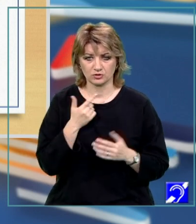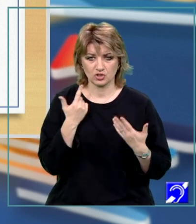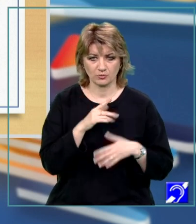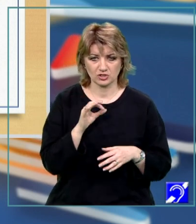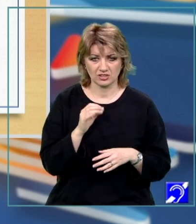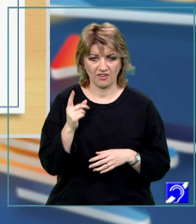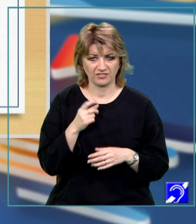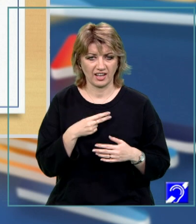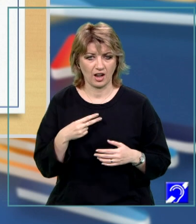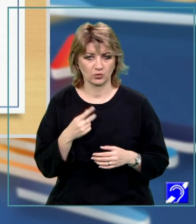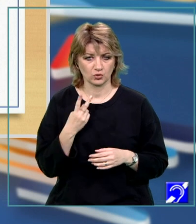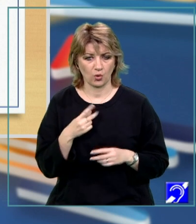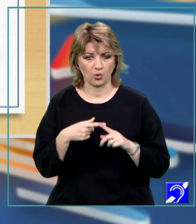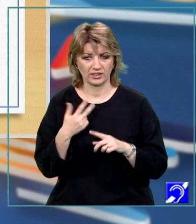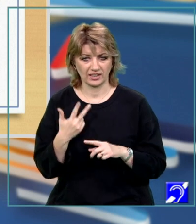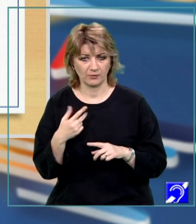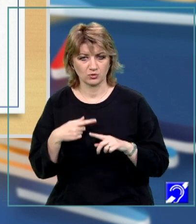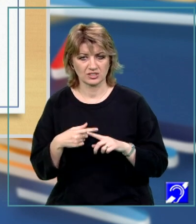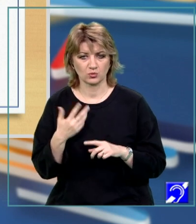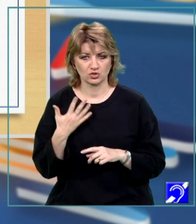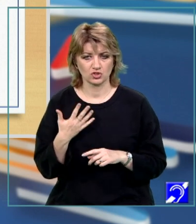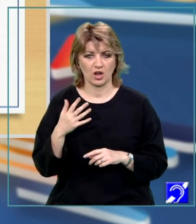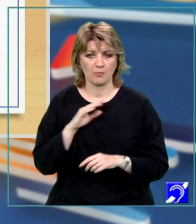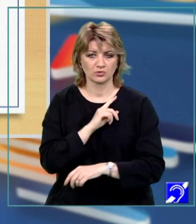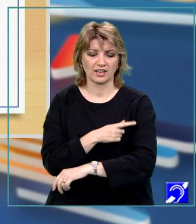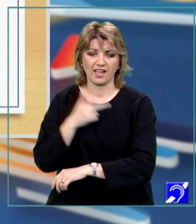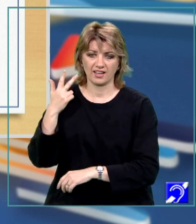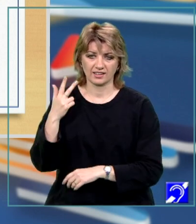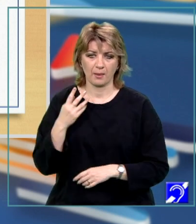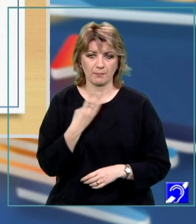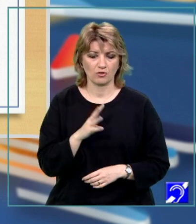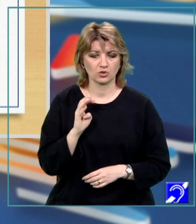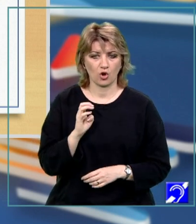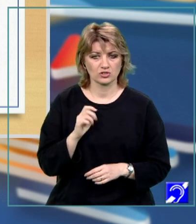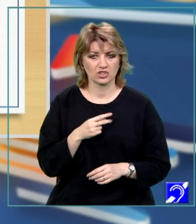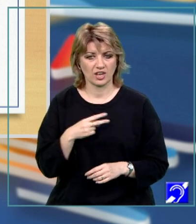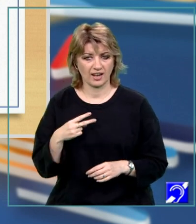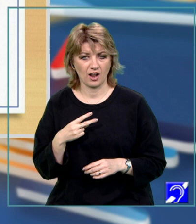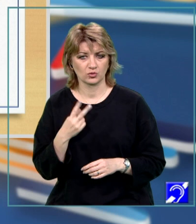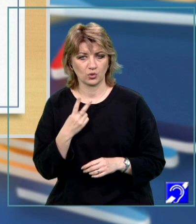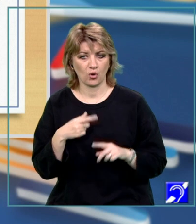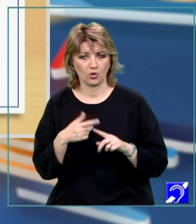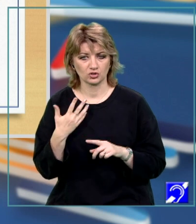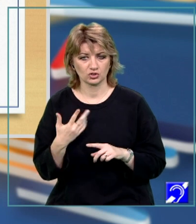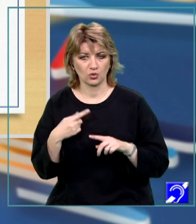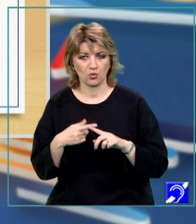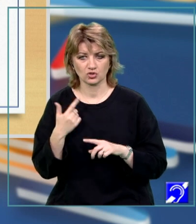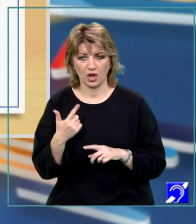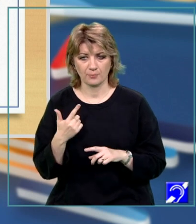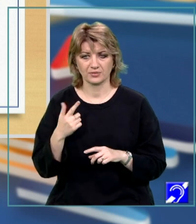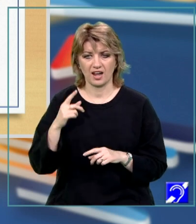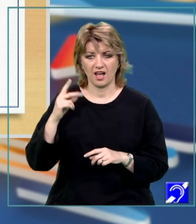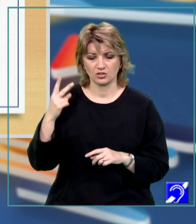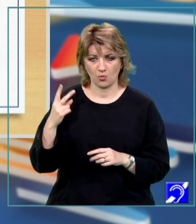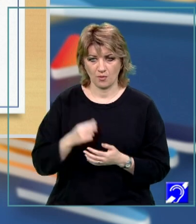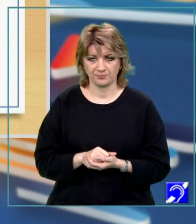va fi egal cu 2 ori înmulțit cu 5 la puterea a treia, respectiv 490, 2 ori 5 înmulțit cu 7 la a